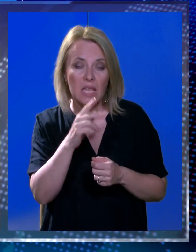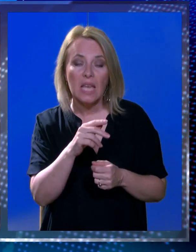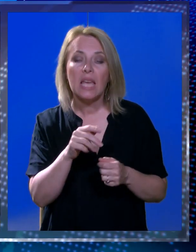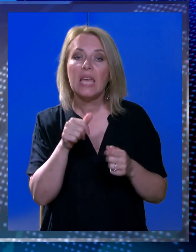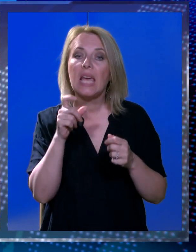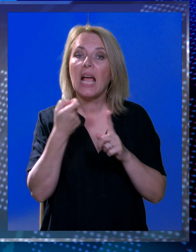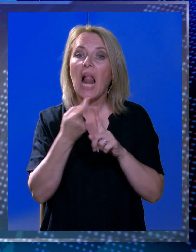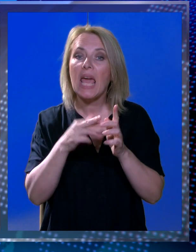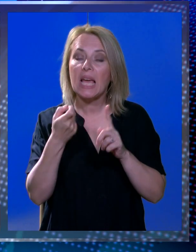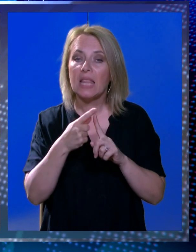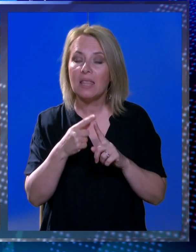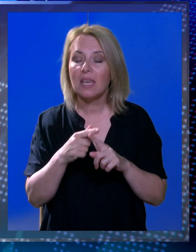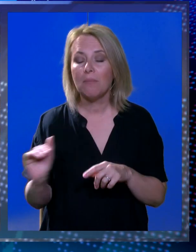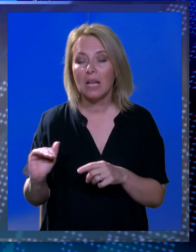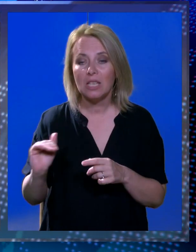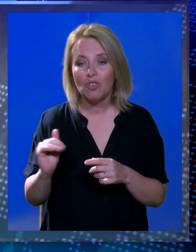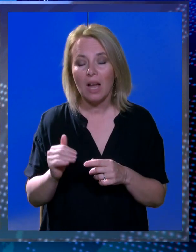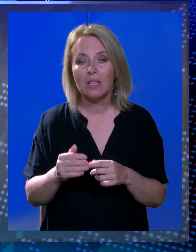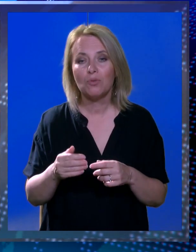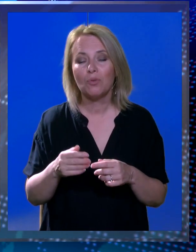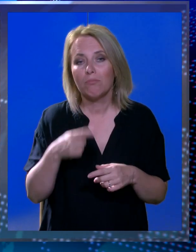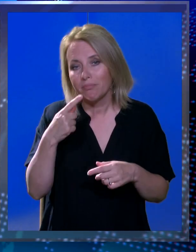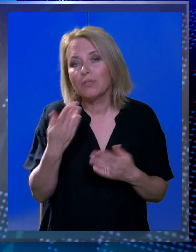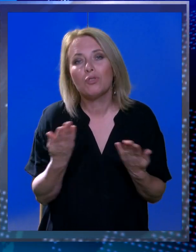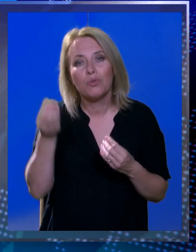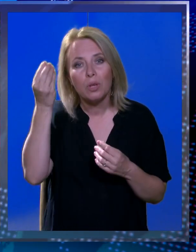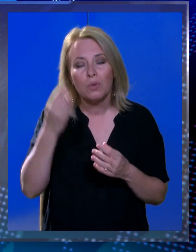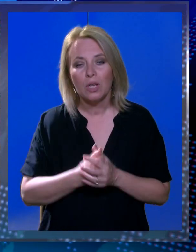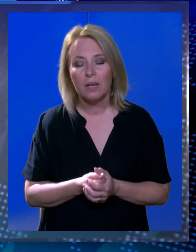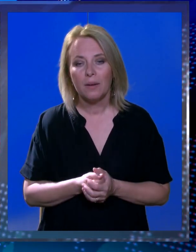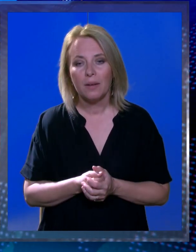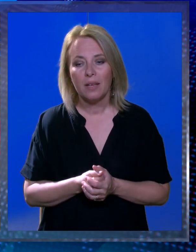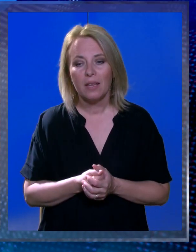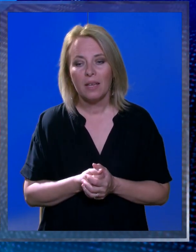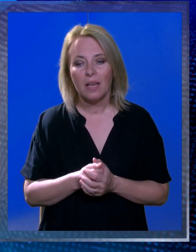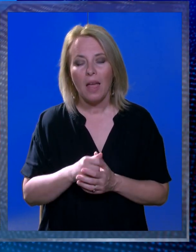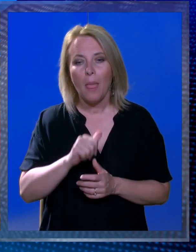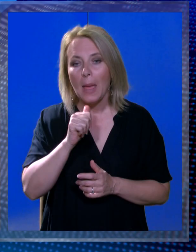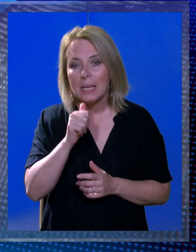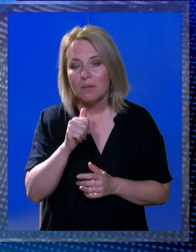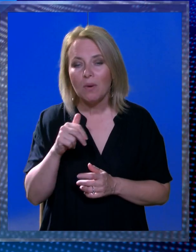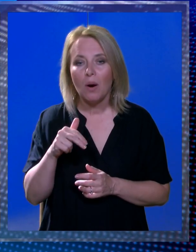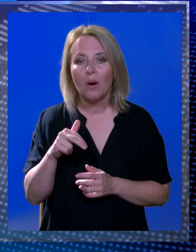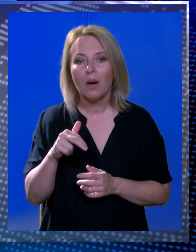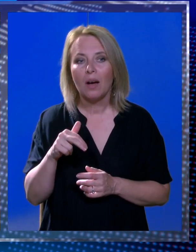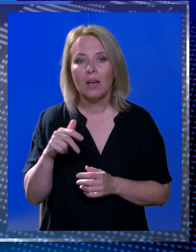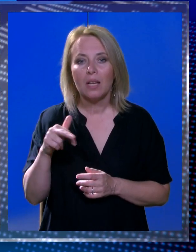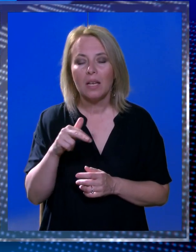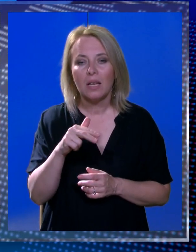opasnostima u prometu. Mališani s nama podijelili što su naučili. Ne smijemo svijedati sa